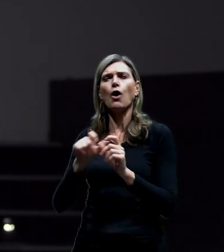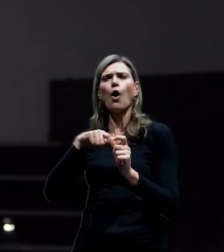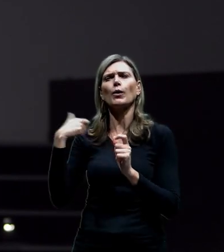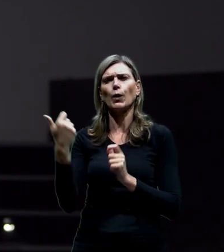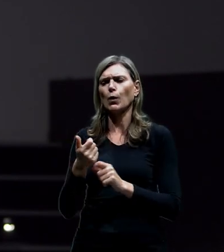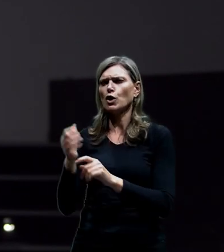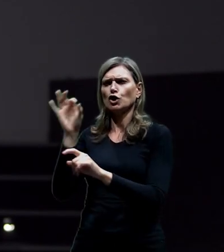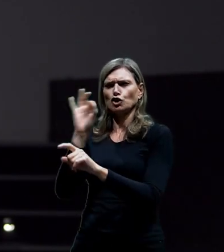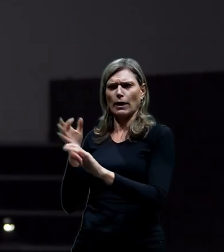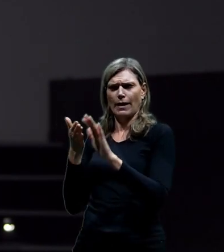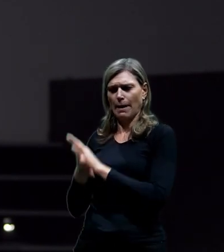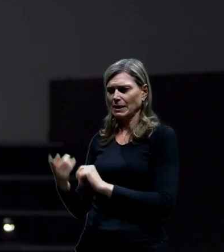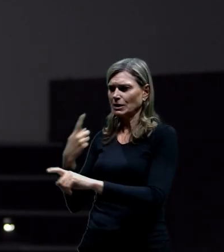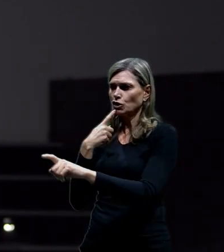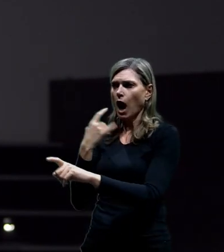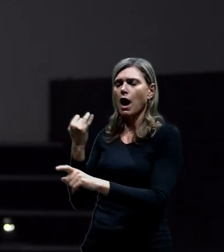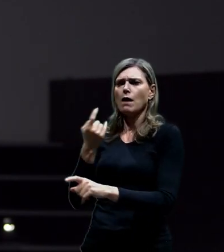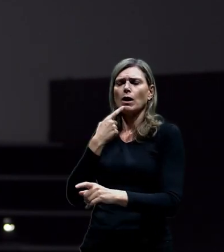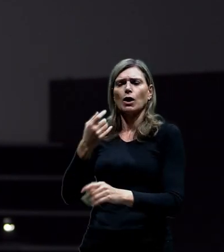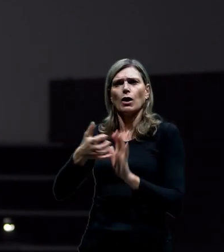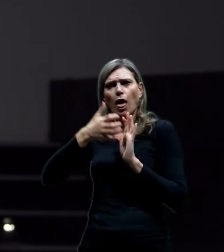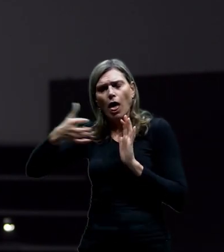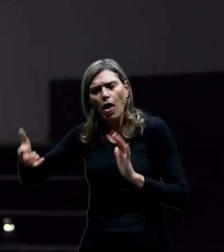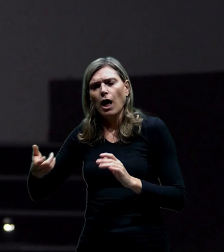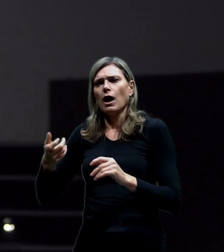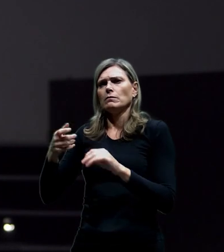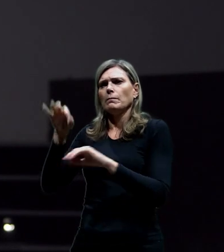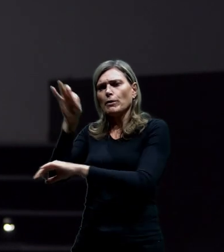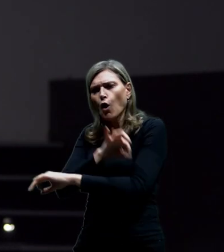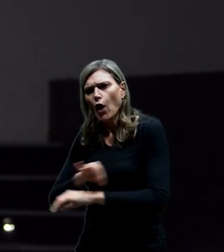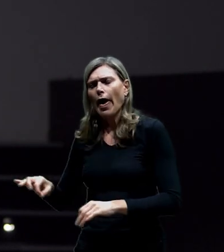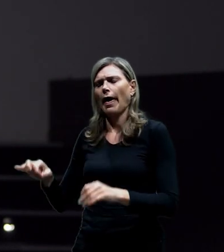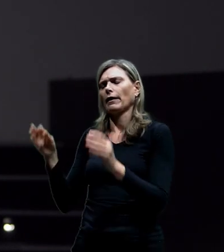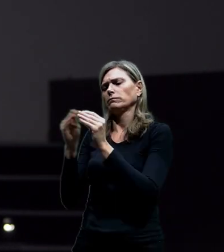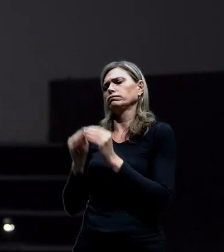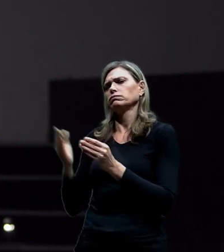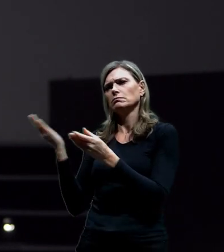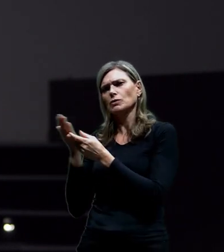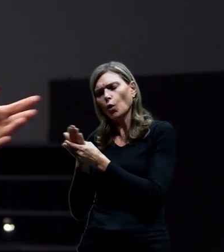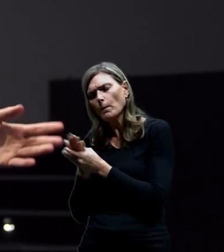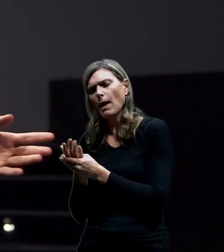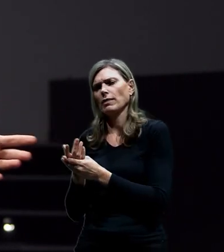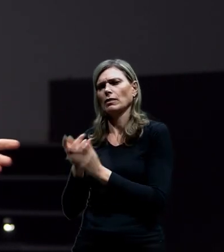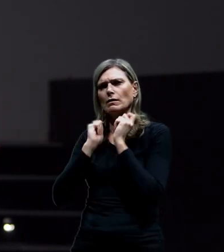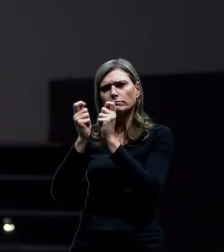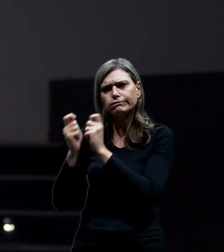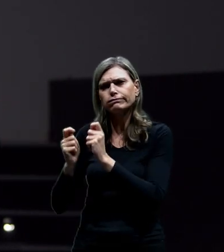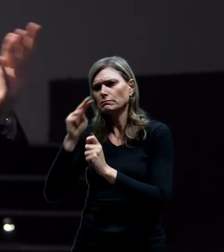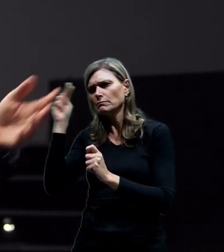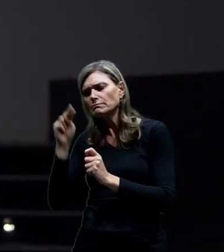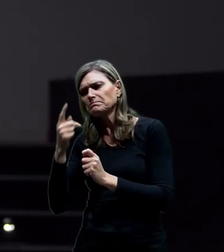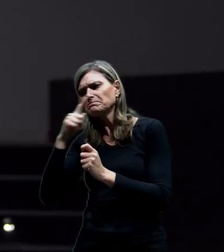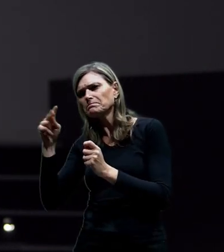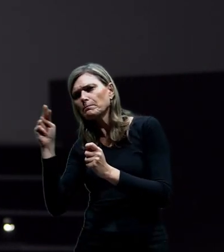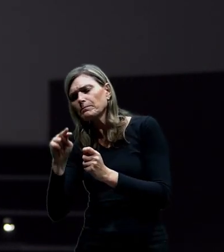dlouhou dobu vznikají, že ty dokumentace jsou opravdu dlouho na stole, dlouho se připravují a slyšeli jsme, že i vycházíme z